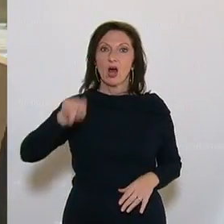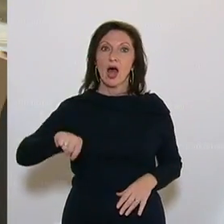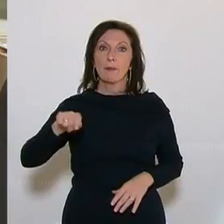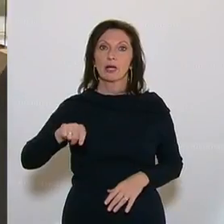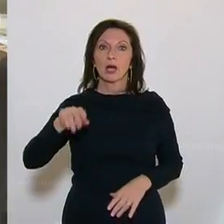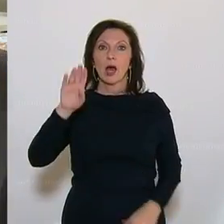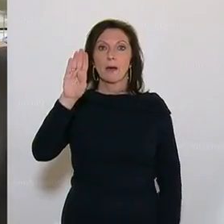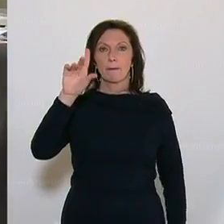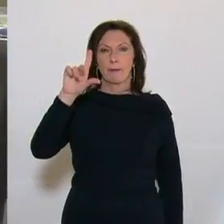FPÖ-Parlamentsclub. Dank. Dank. Danke.